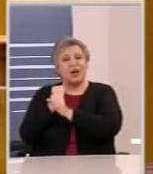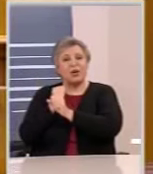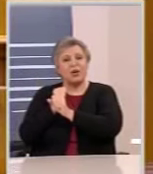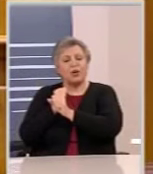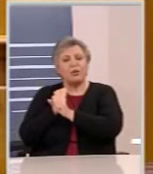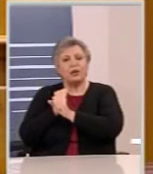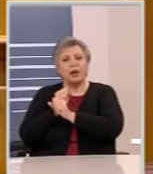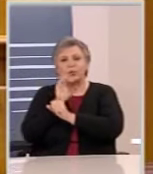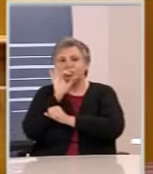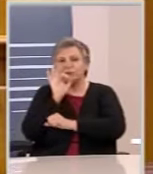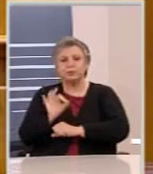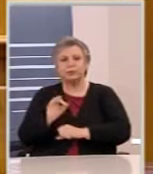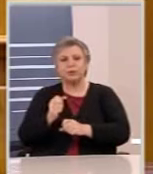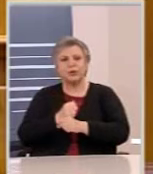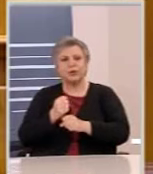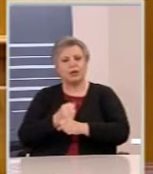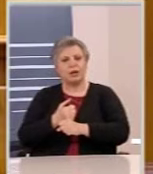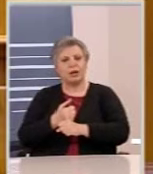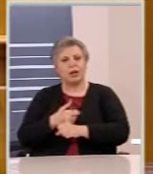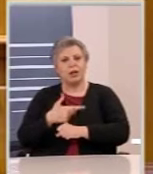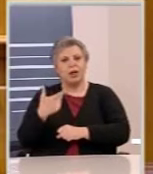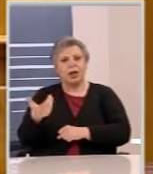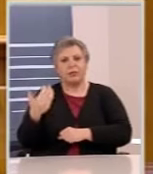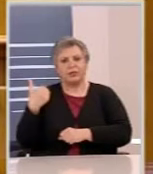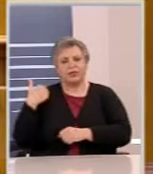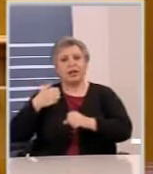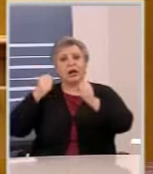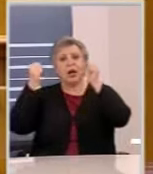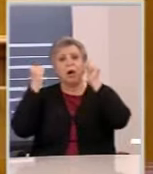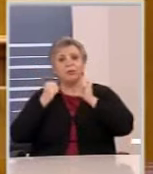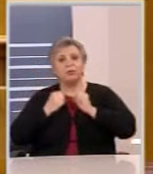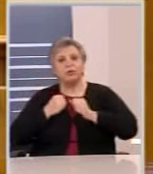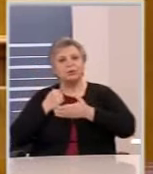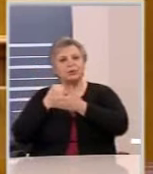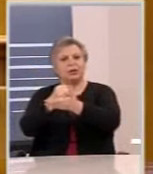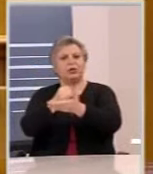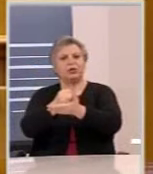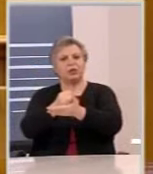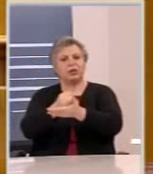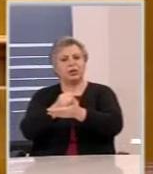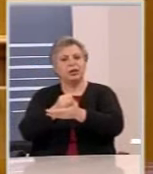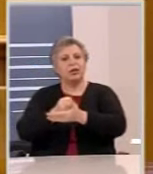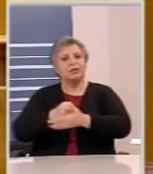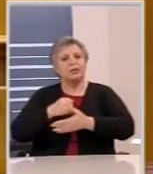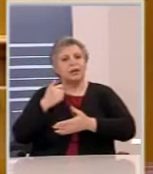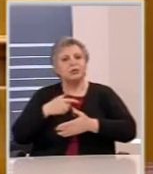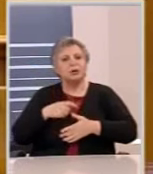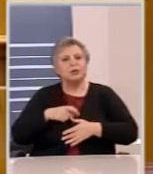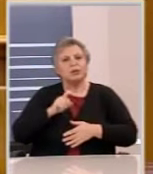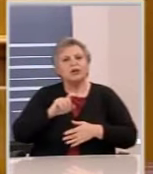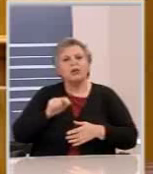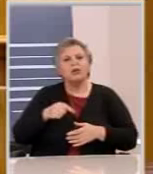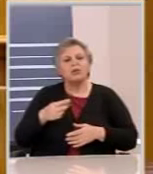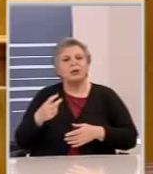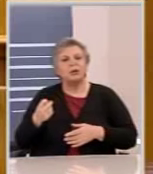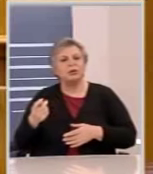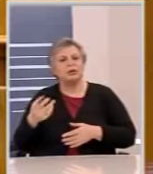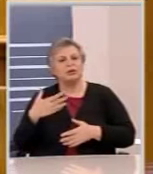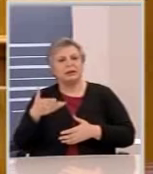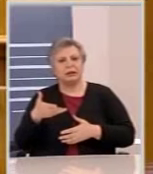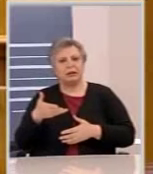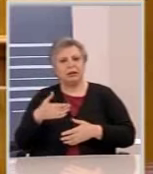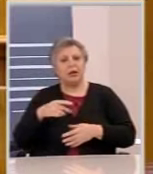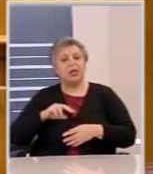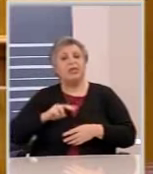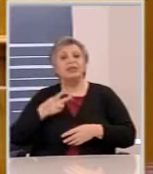απαιτήσεις, υπερβολικές αποζημιώσεις, ένα ακόμα 25 δισεκατομμύρια και υπό τον κίνδυνο ότι δαμόκλειος πάθη, ότι θα έπρεπε να